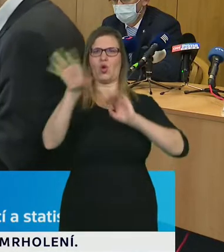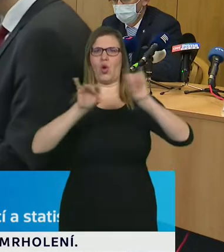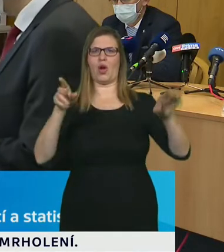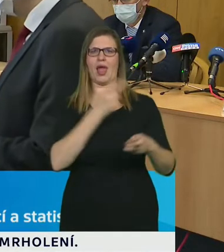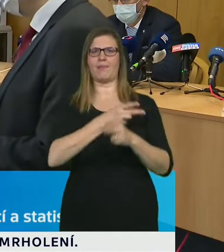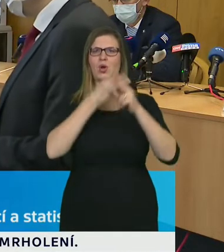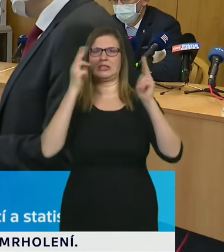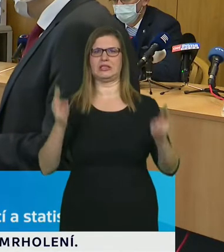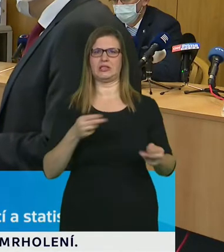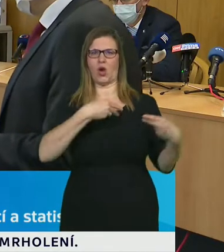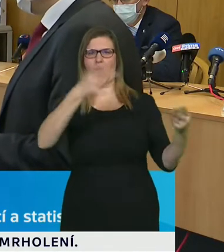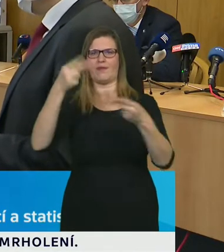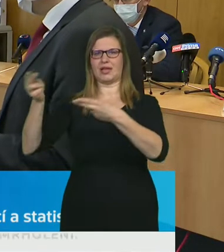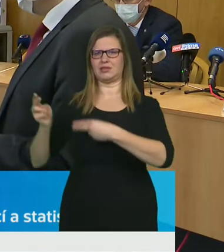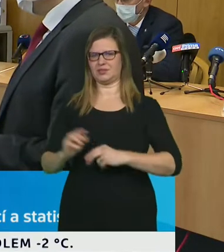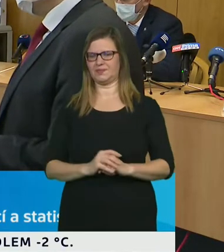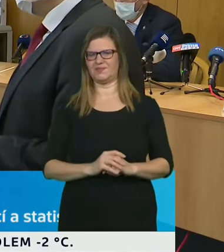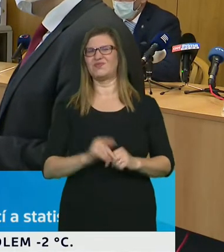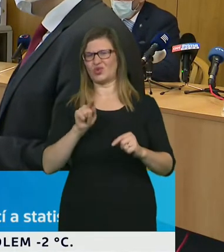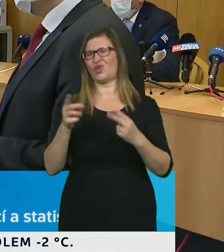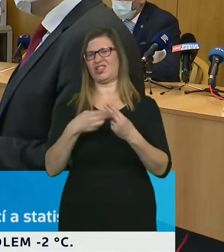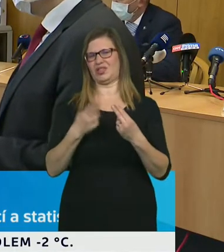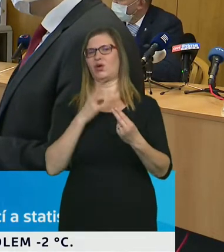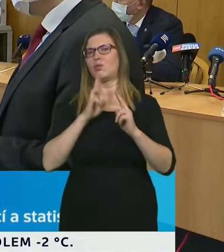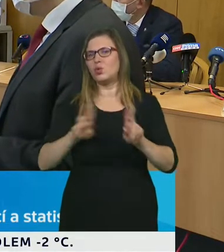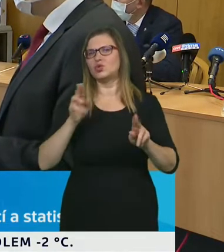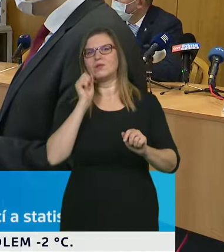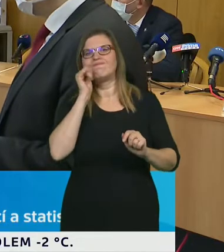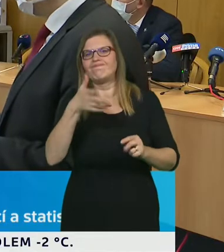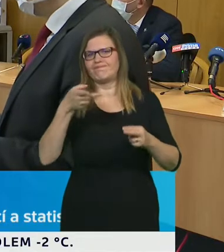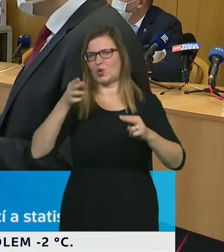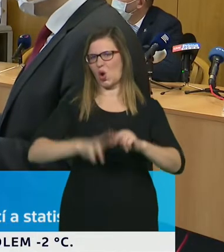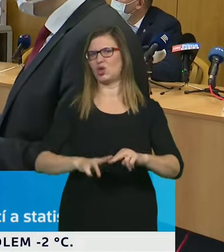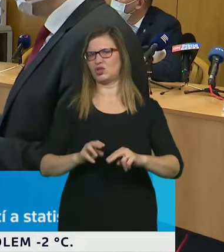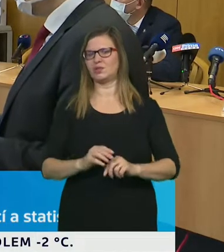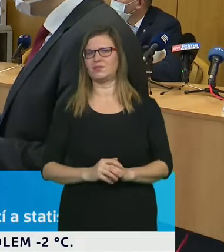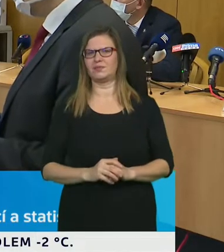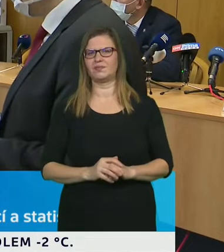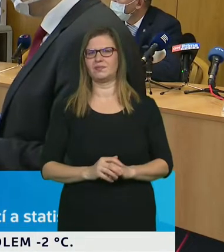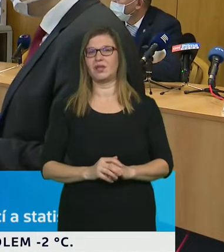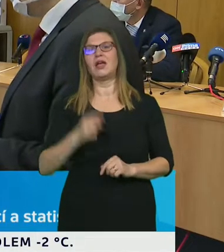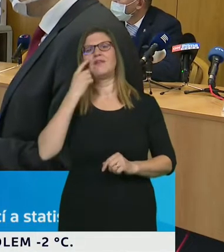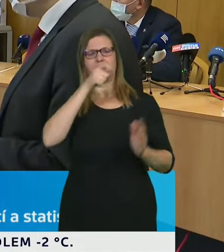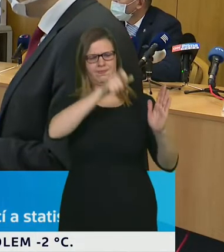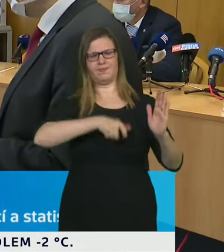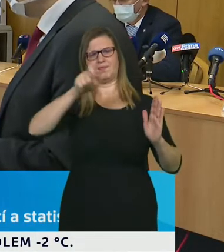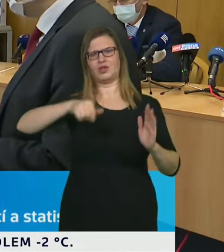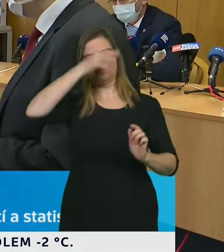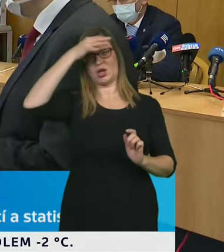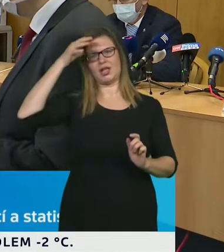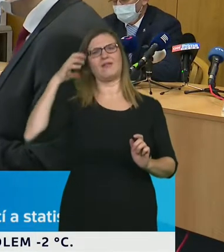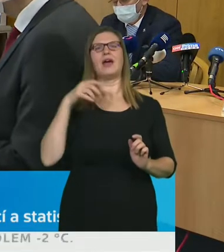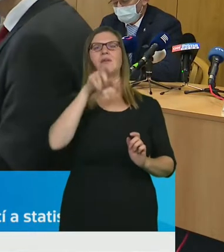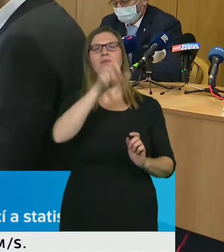riziková. Tady to vidíte v reálu. Ty šedivé sloupečky jsou skutečné počty hospitalizovaných v daném dní